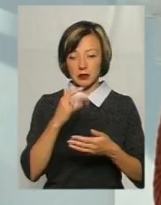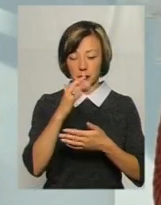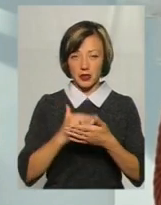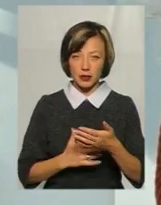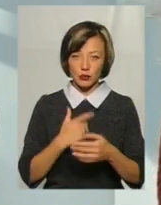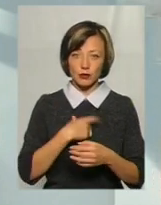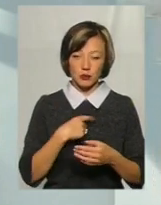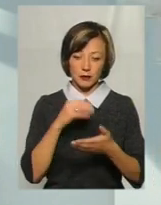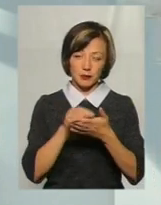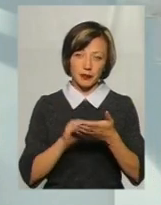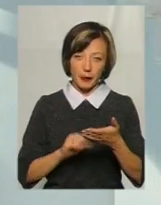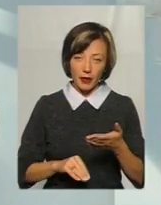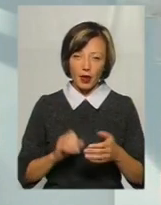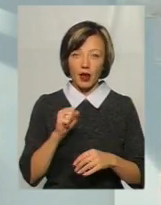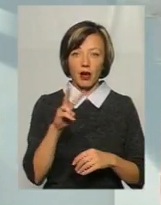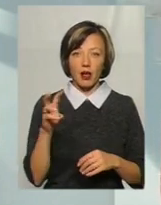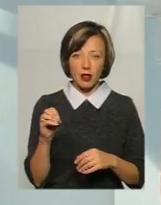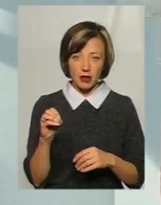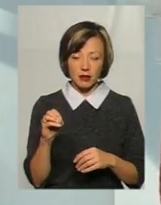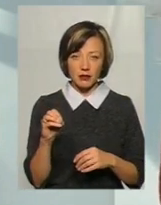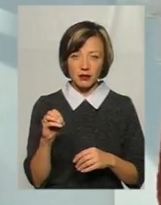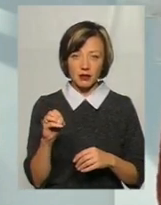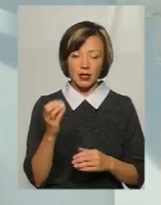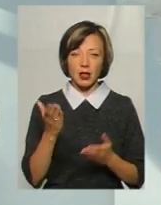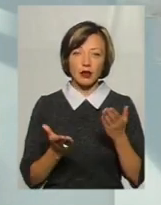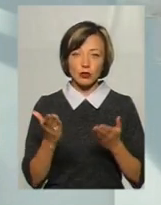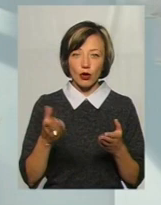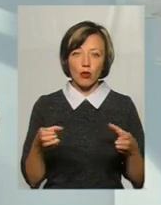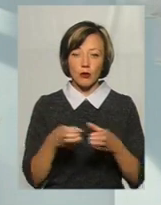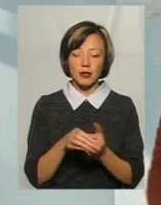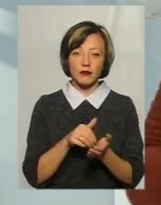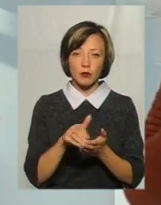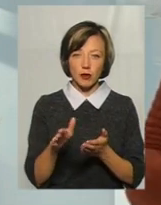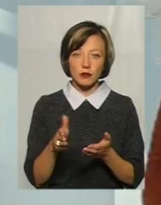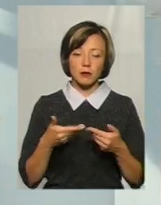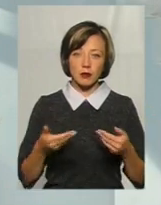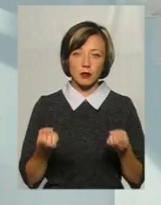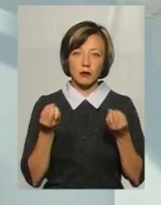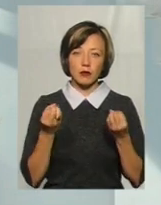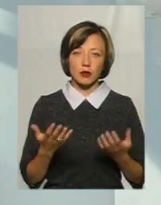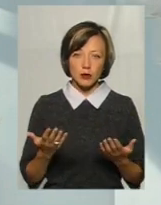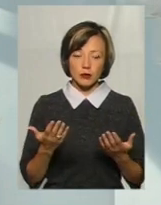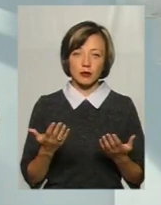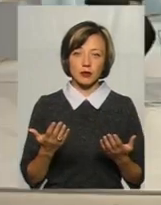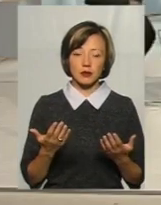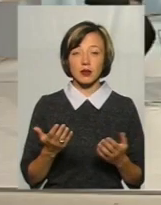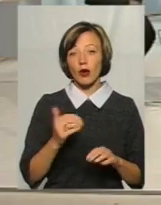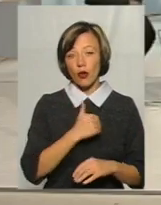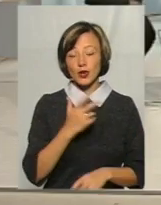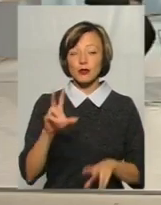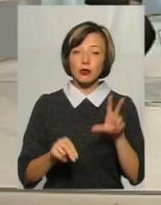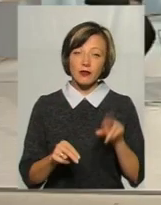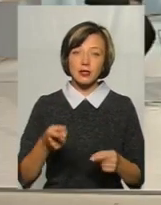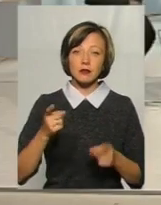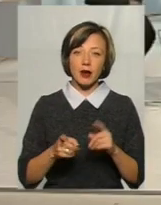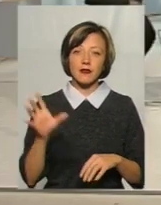туалети будуть встановлені, але якщо якась громада відмовиться, то ми просто в інші місця. Що ж, хочеться сподіватися, що